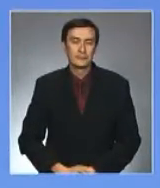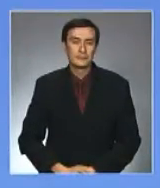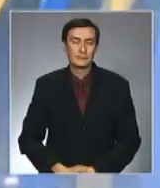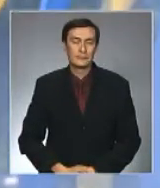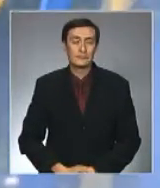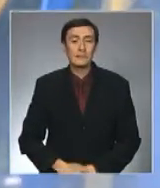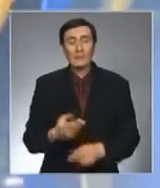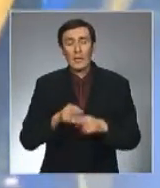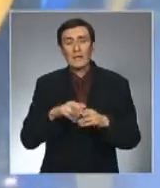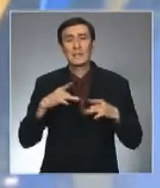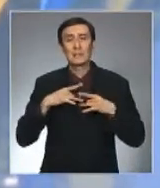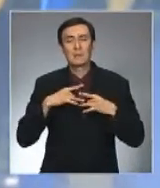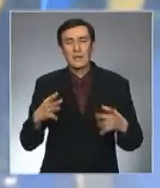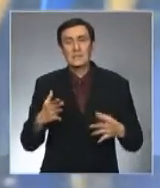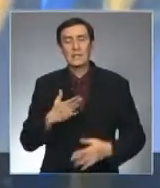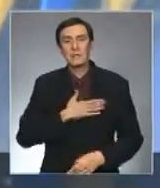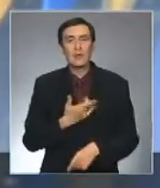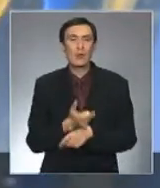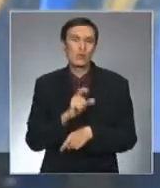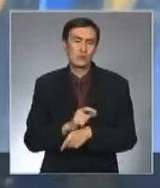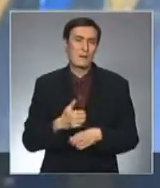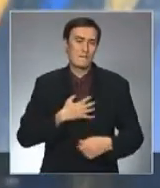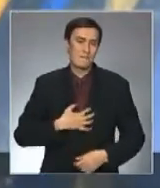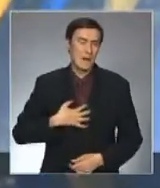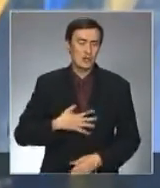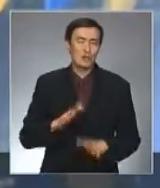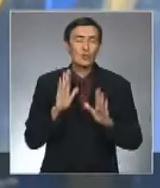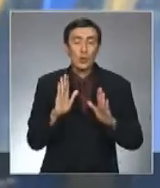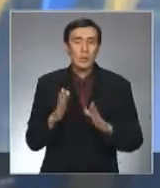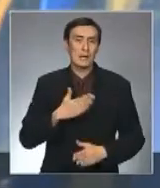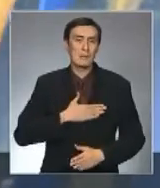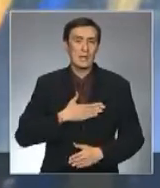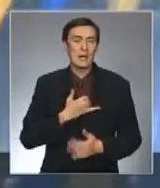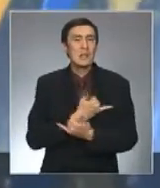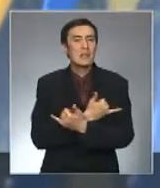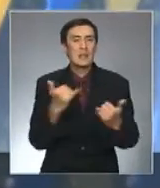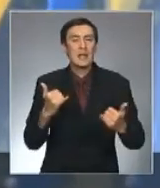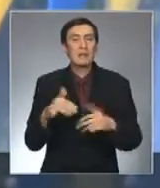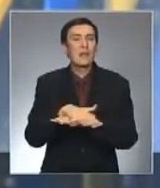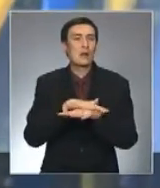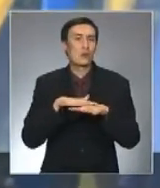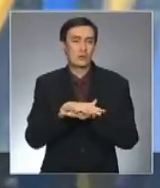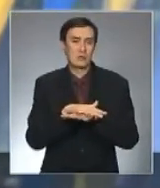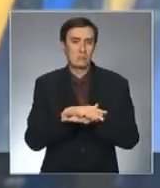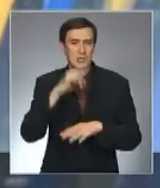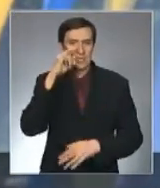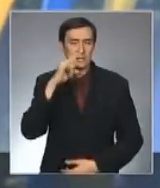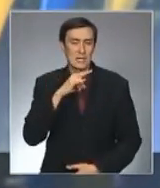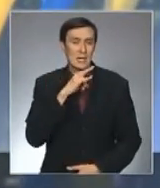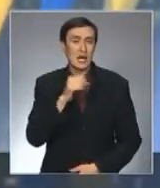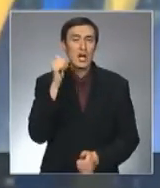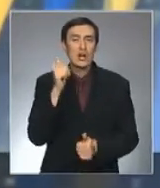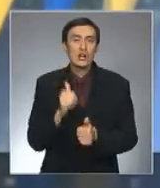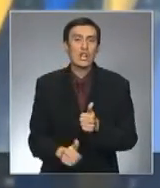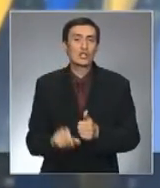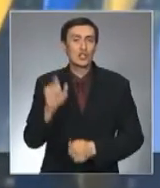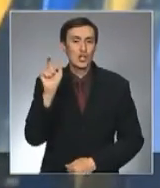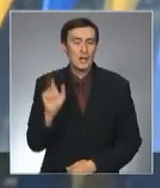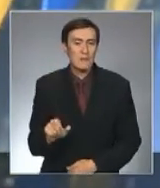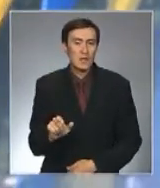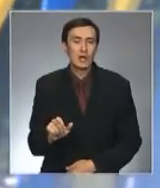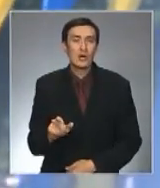Этот праздник для меня очень важен. Я думаю, не только для меня, но и для всего народа Казахстана. Каждый человек,